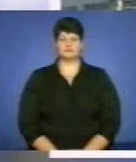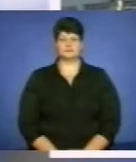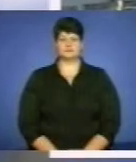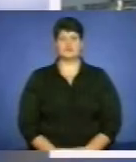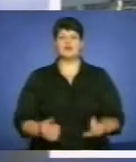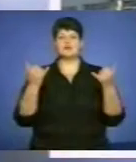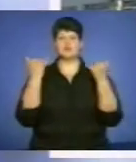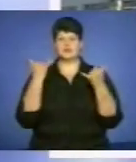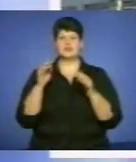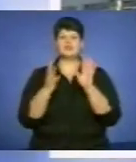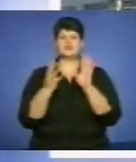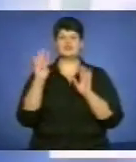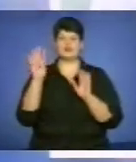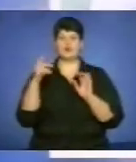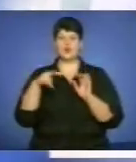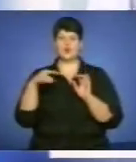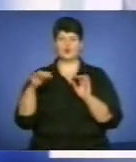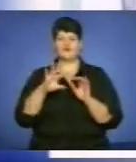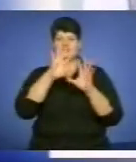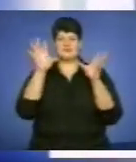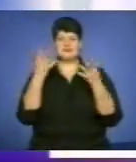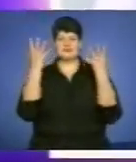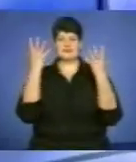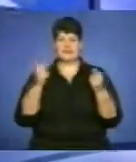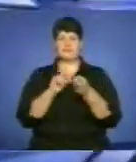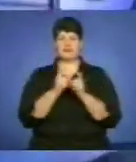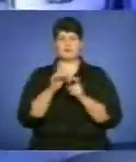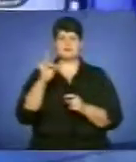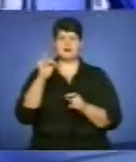Сьогодні, 4 лютого, Всесвітній день боротьби з раком.